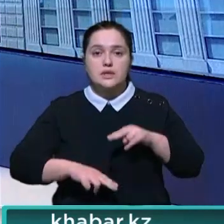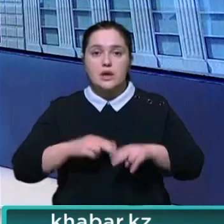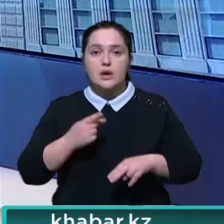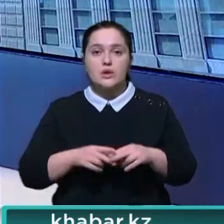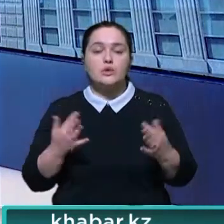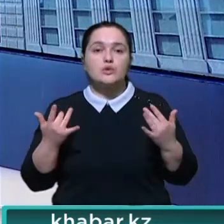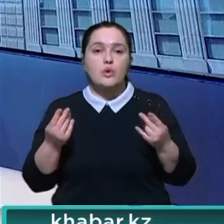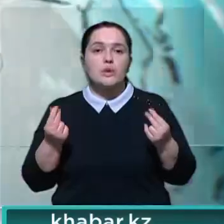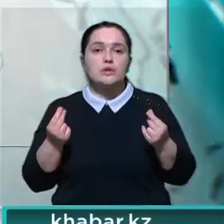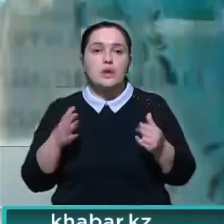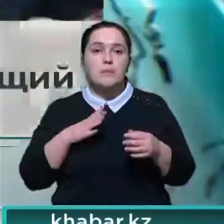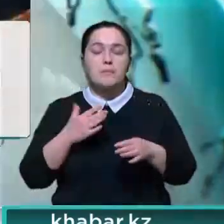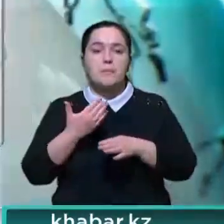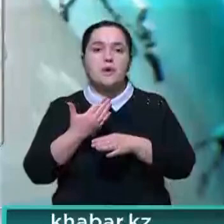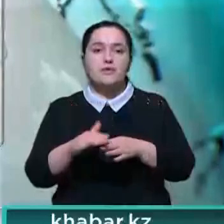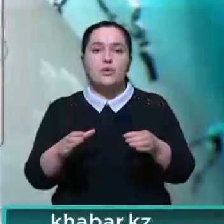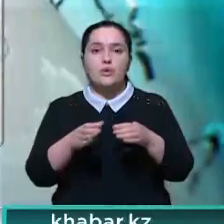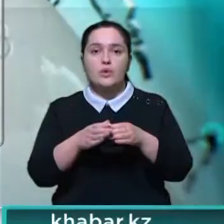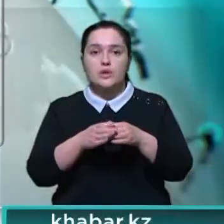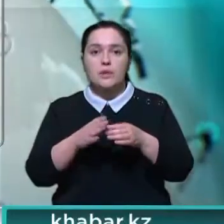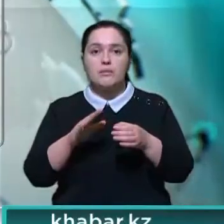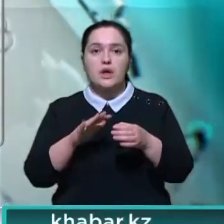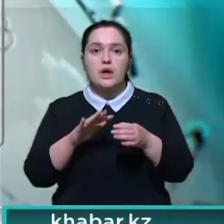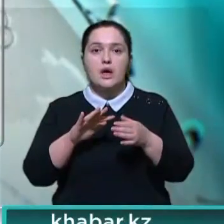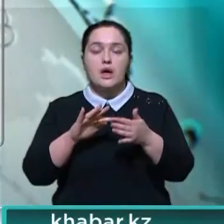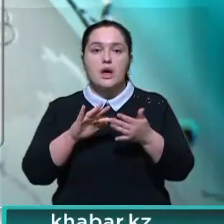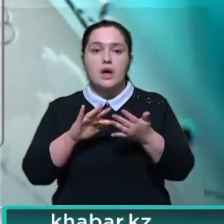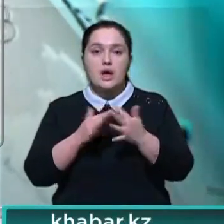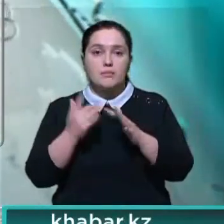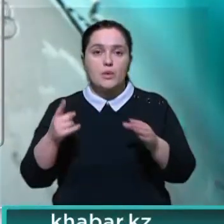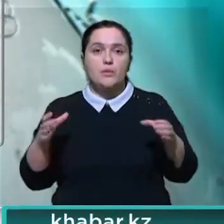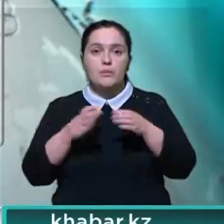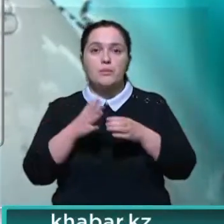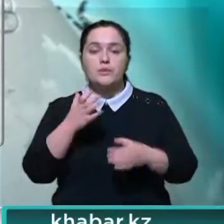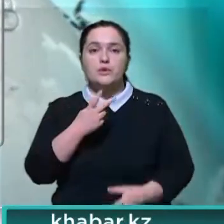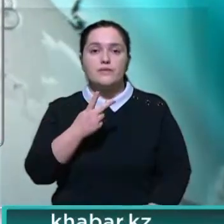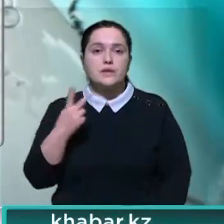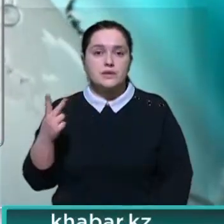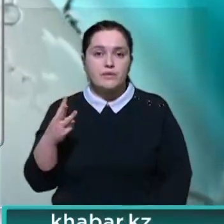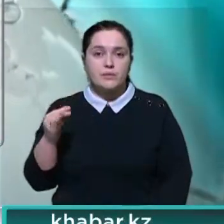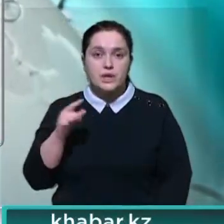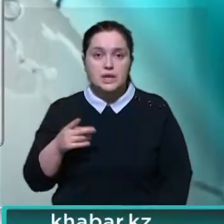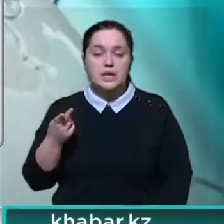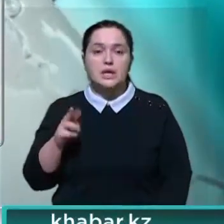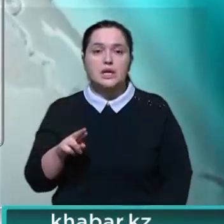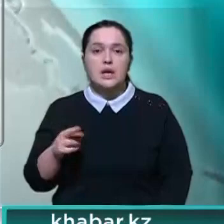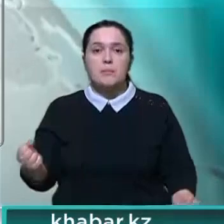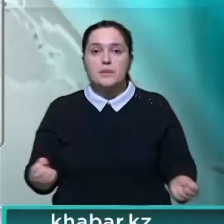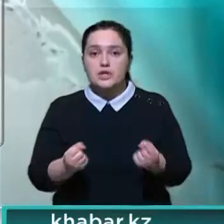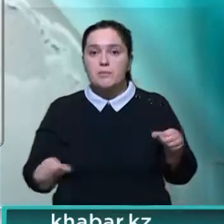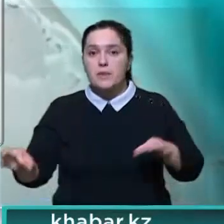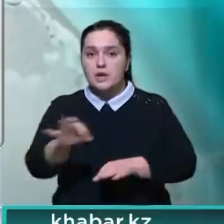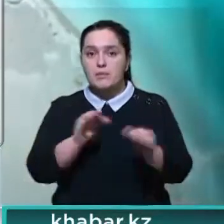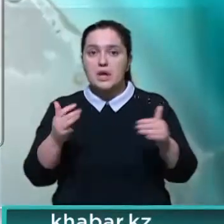строительства. Итак, сколько средств было выделено холдингам? На агропромышленный комплекс 522 миллиарда, для